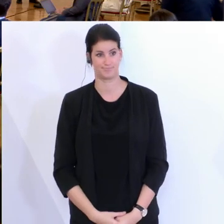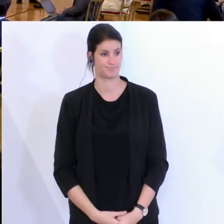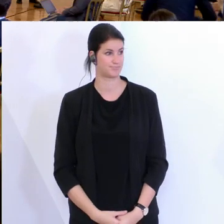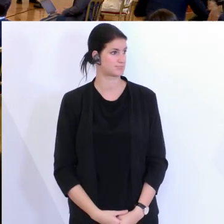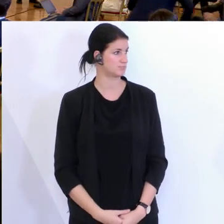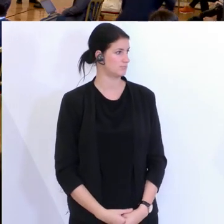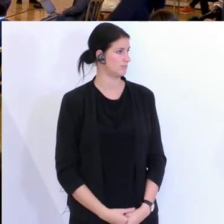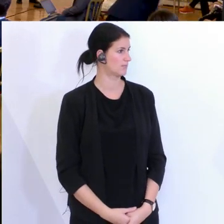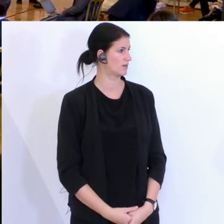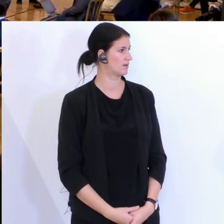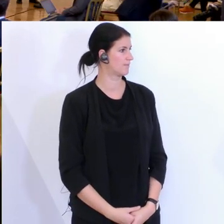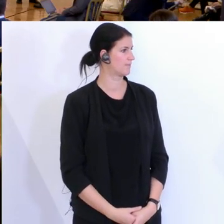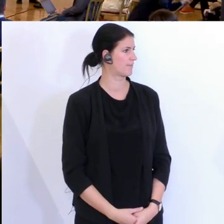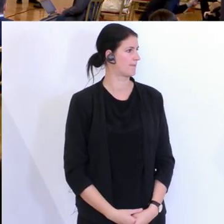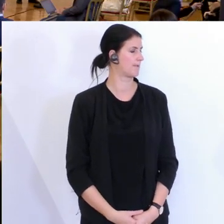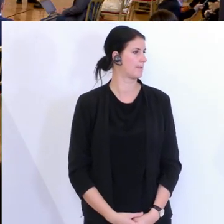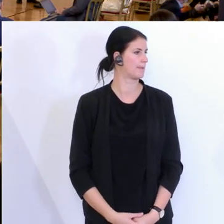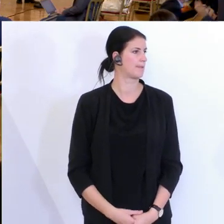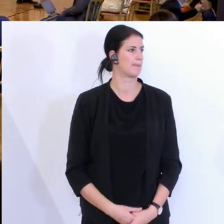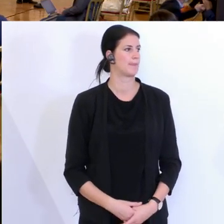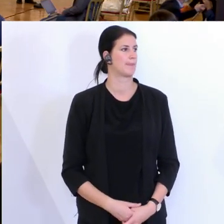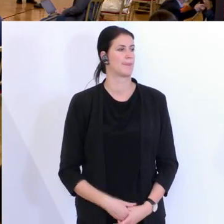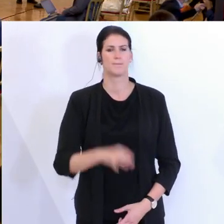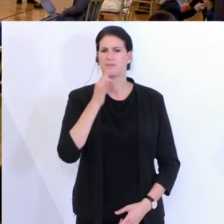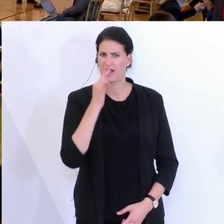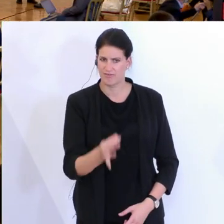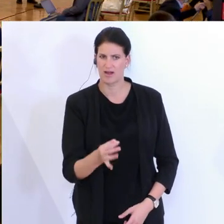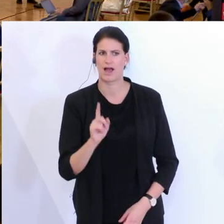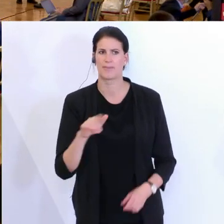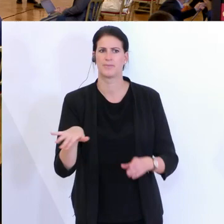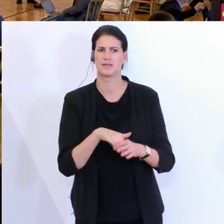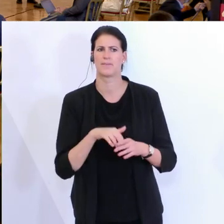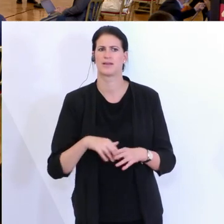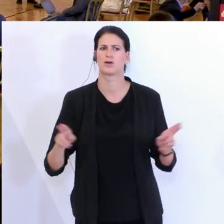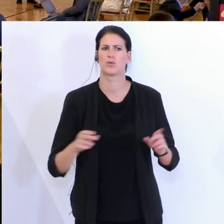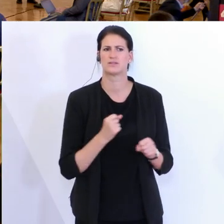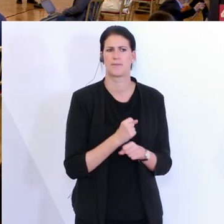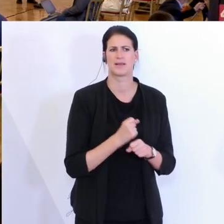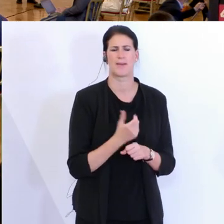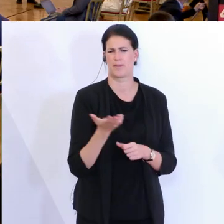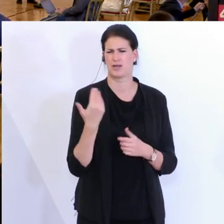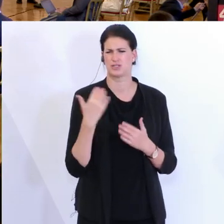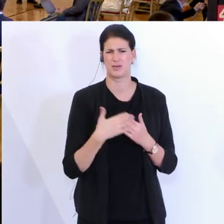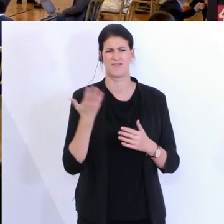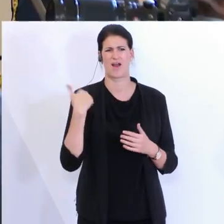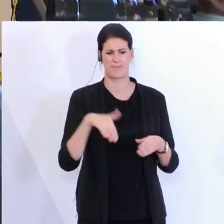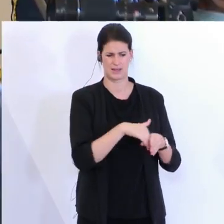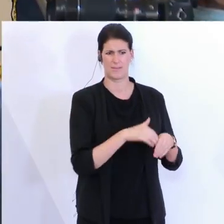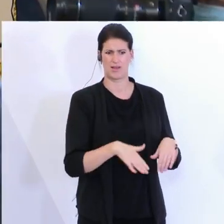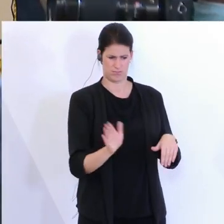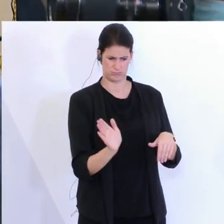Dankeschön. Da war noch eine Nachfrage. Weil Sie eben von Mitarbeitern gesprochen haben, die in Kurzarbeit sind. Aber was ist mit denen, die gekündigt worden sind? Also muss man da die